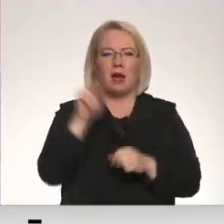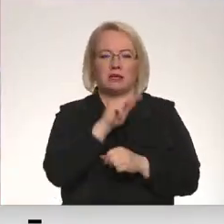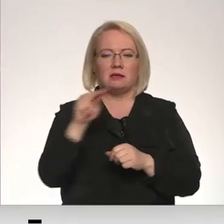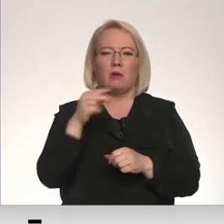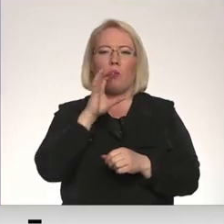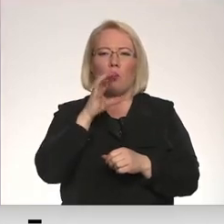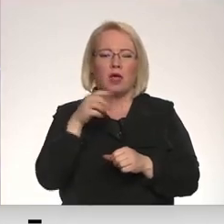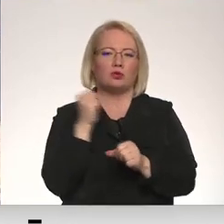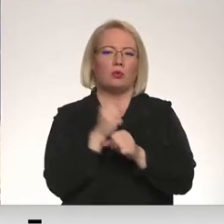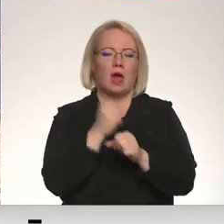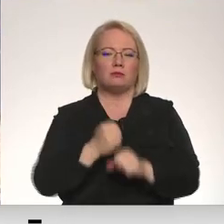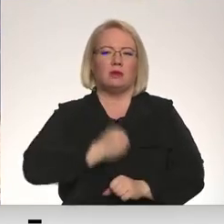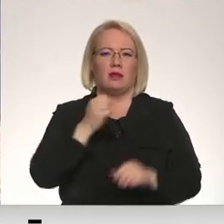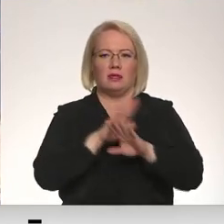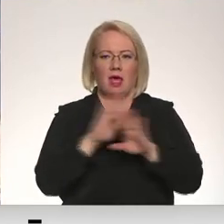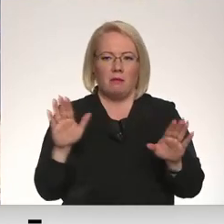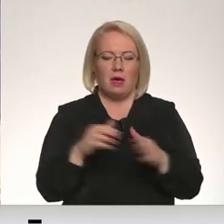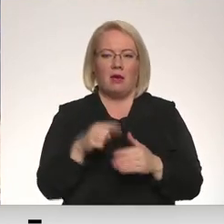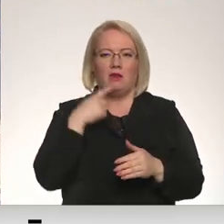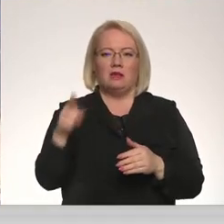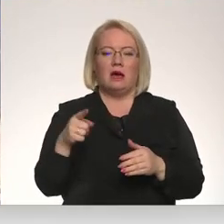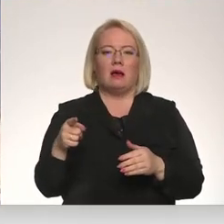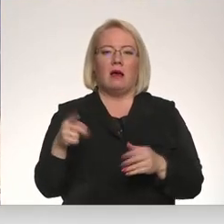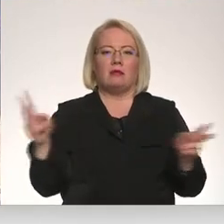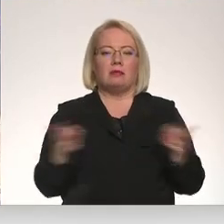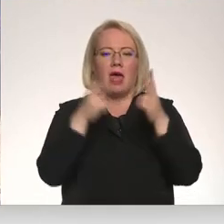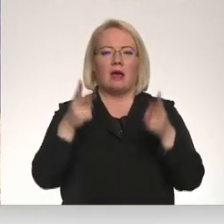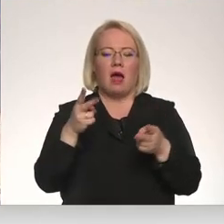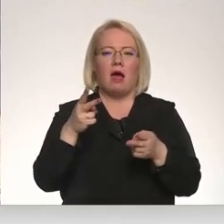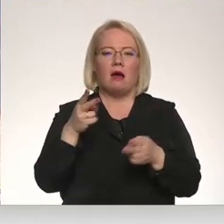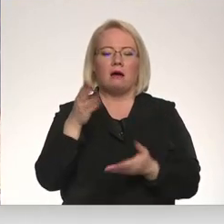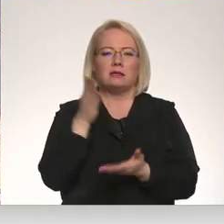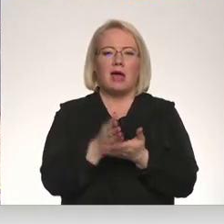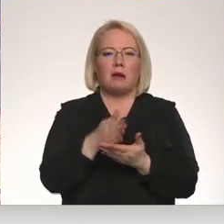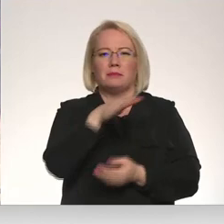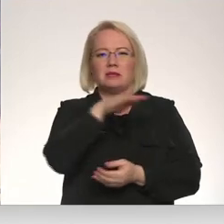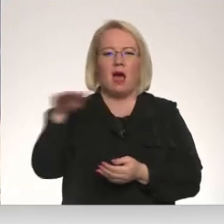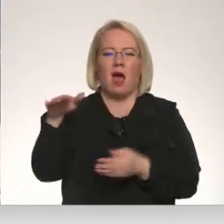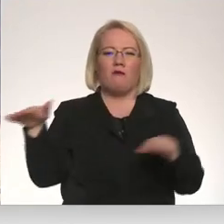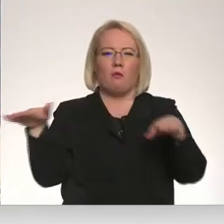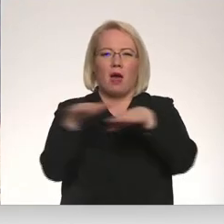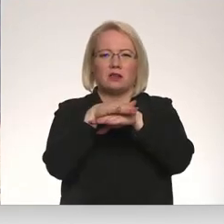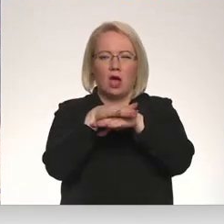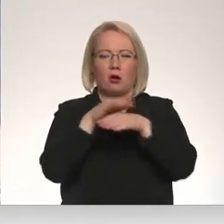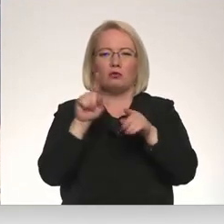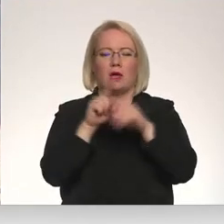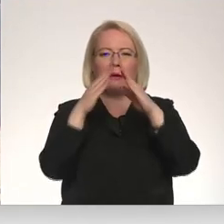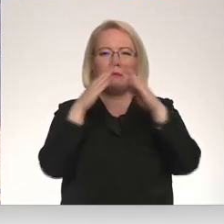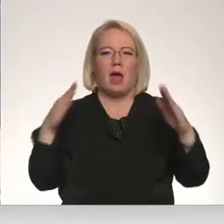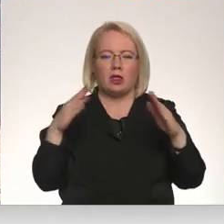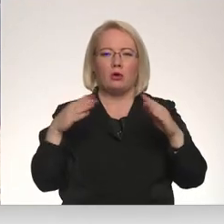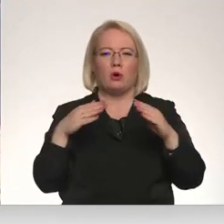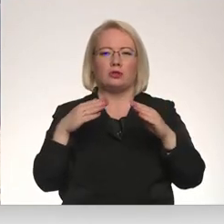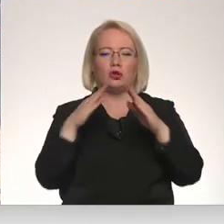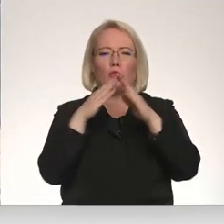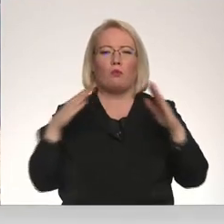neesot bijis apgrūtināts. Dega starpstāvu pārsegums un bērniņos jumta konstrukcijas kopējā degšanas